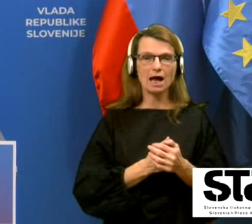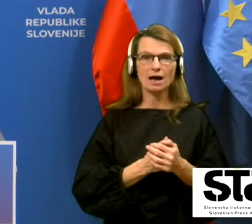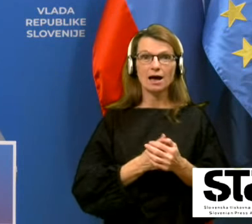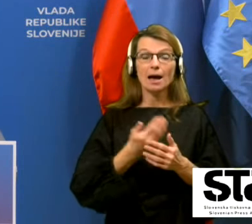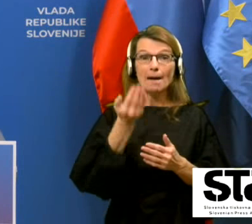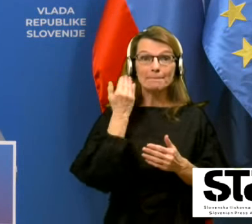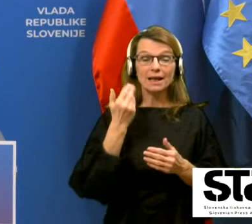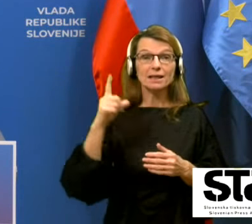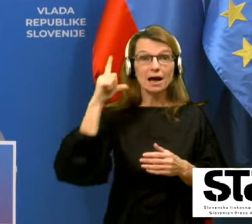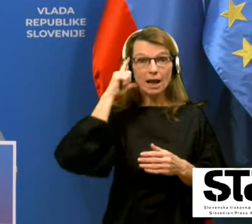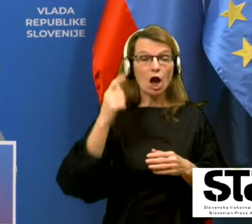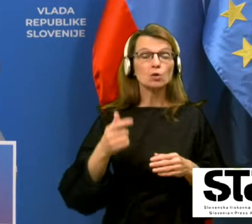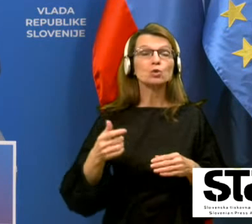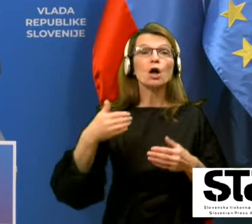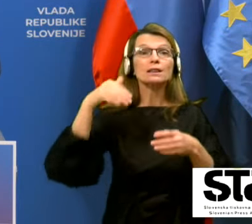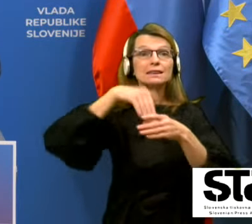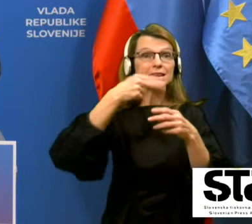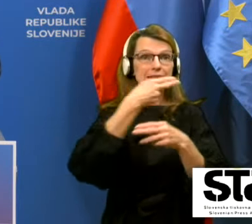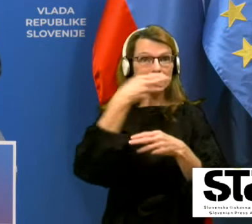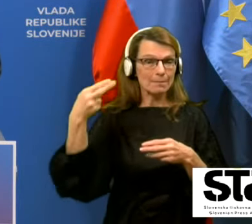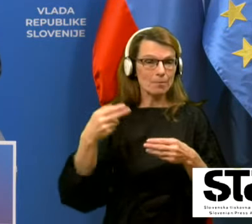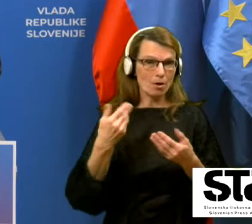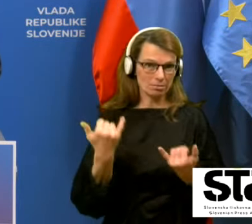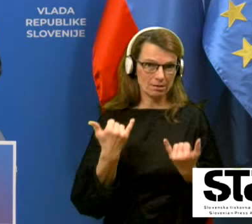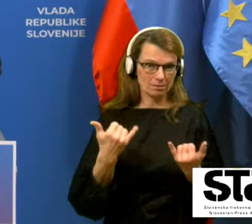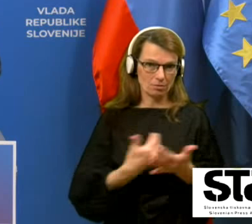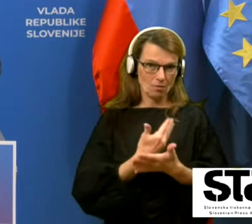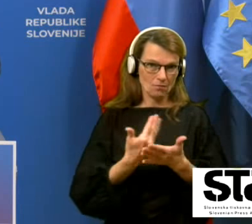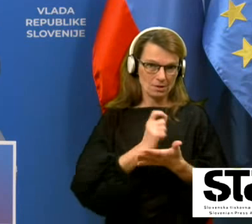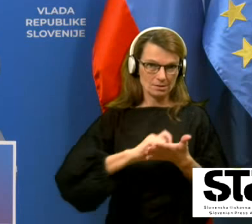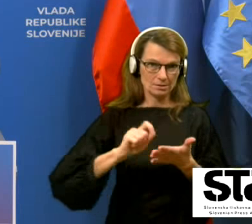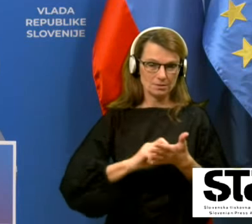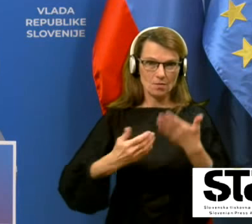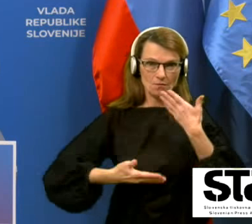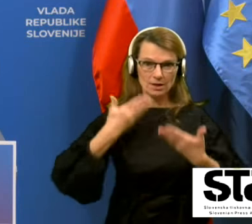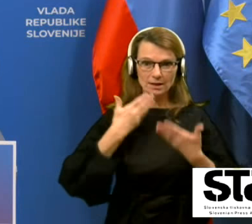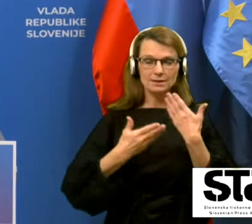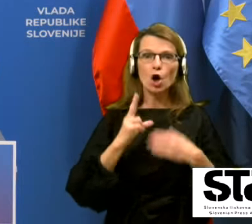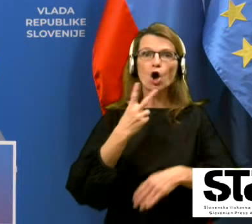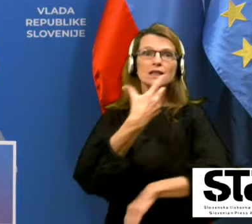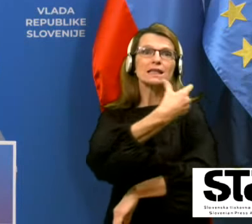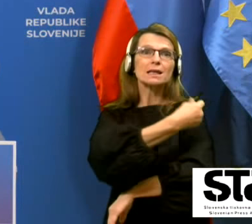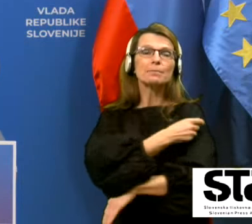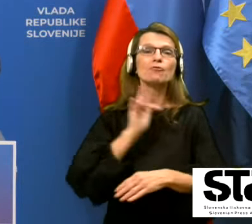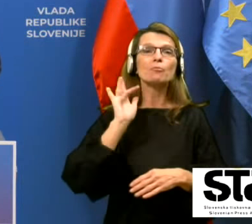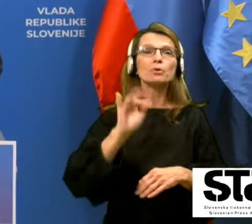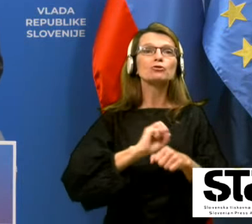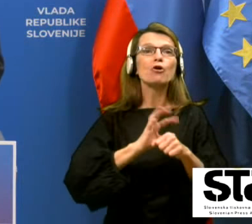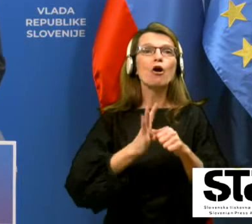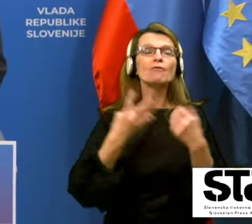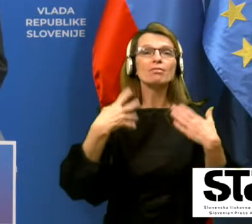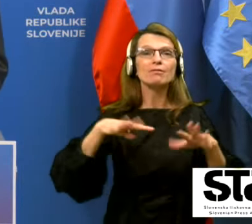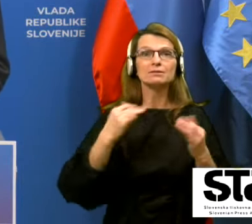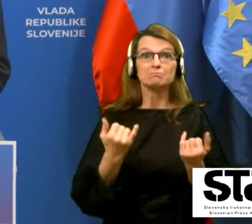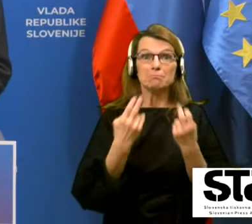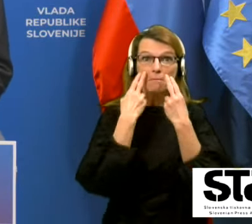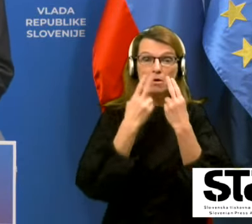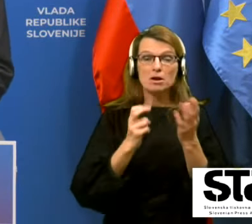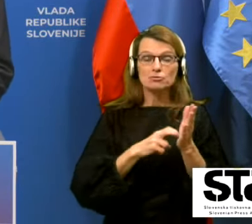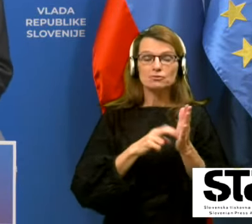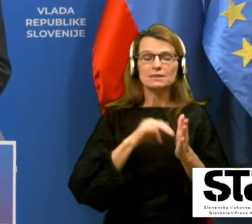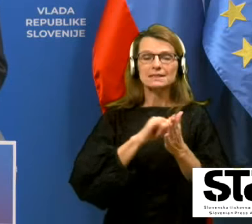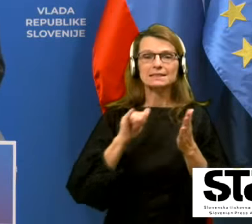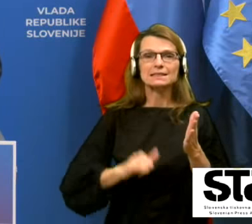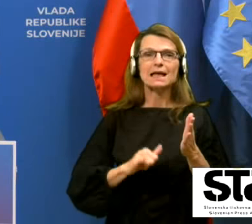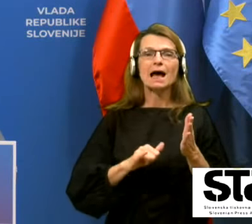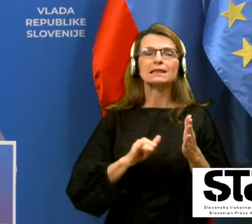srednji temi današnje izredne novinarske konference, cepivu oziroma cepljenju proti COVID-19, pa si poglejmo še zadnje